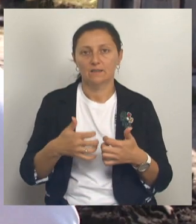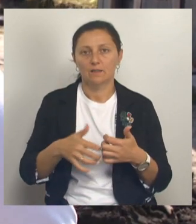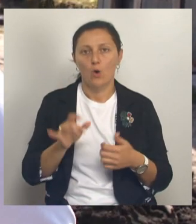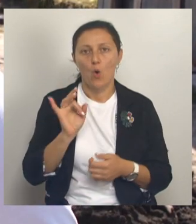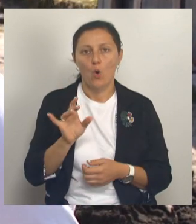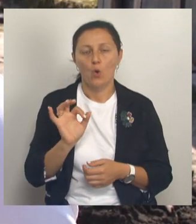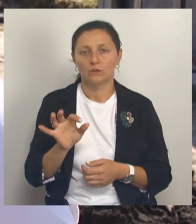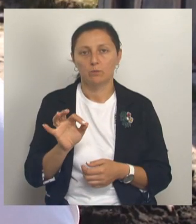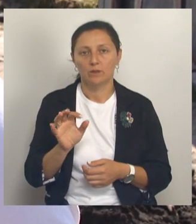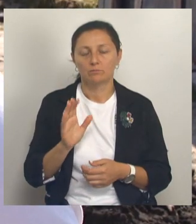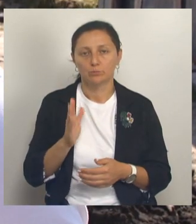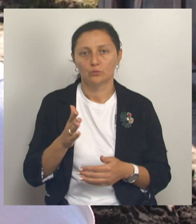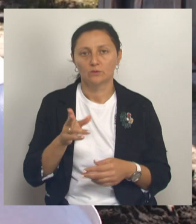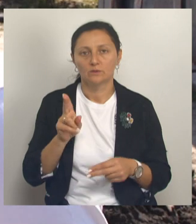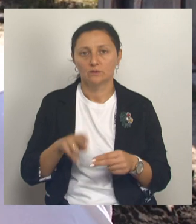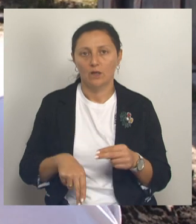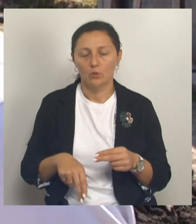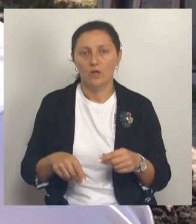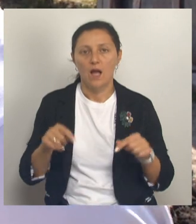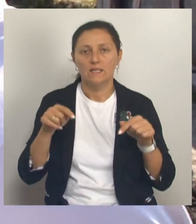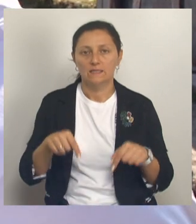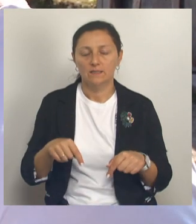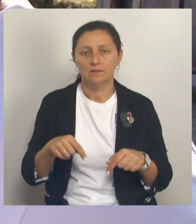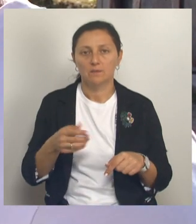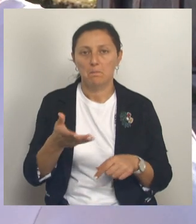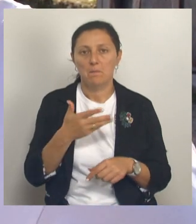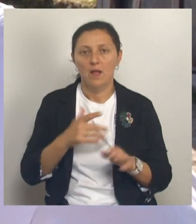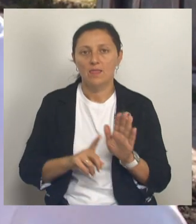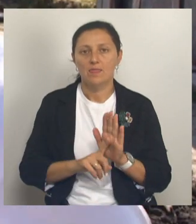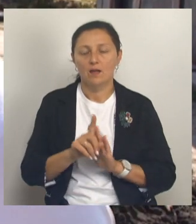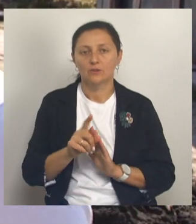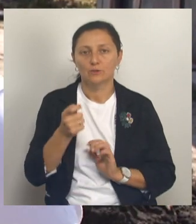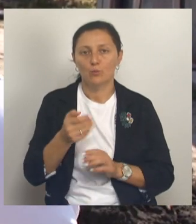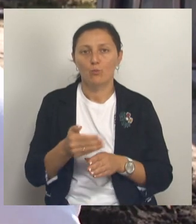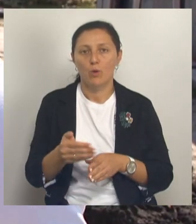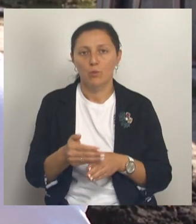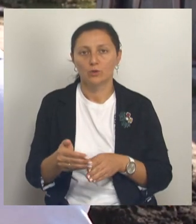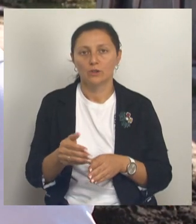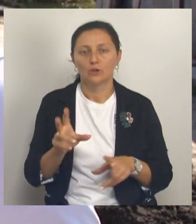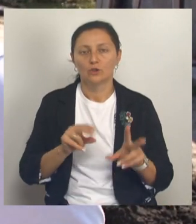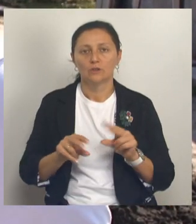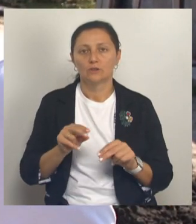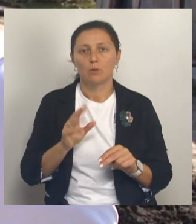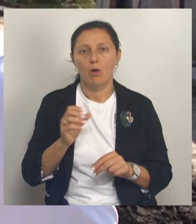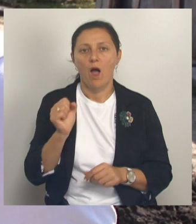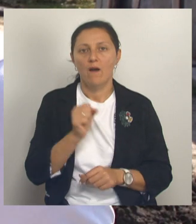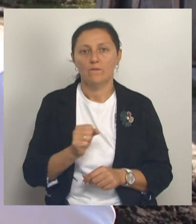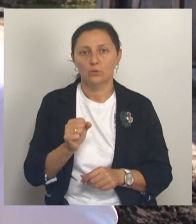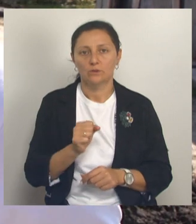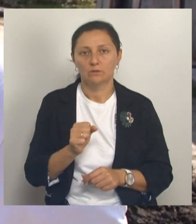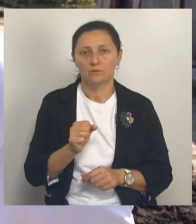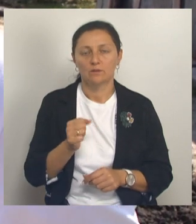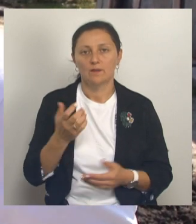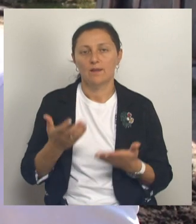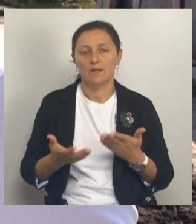октября. Середина октября. Здесь мы заступили чуть позже. Это значит у нас август месяц. Если